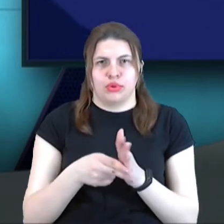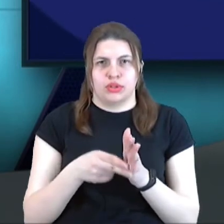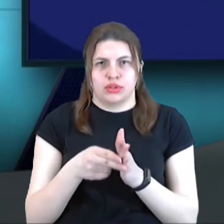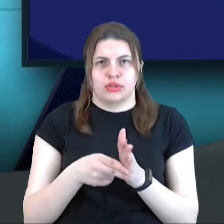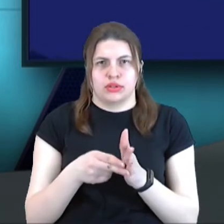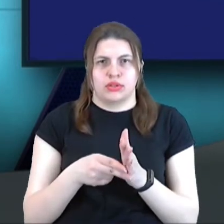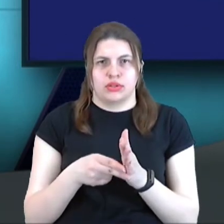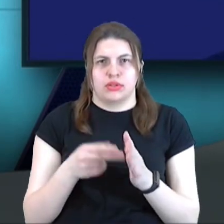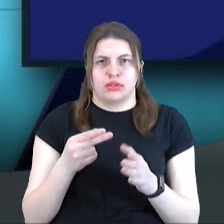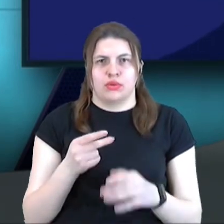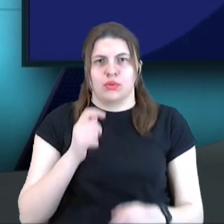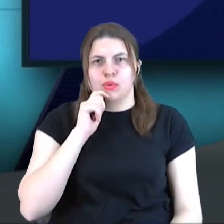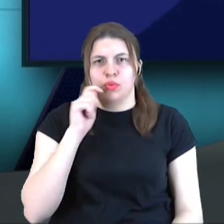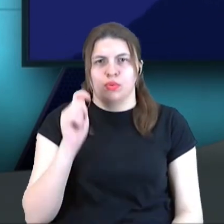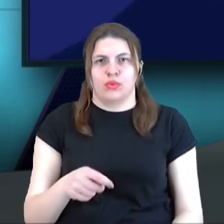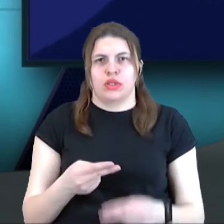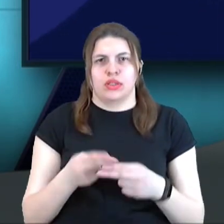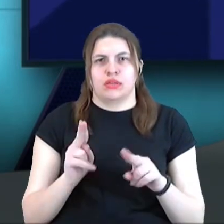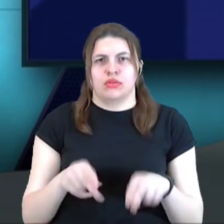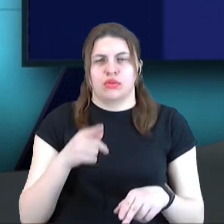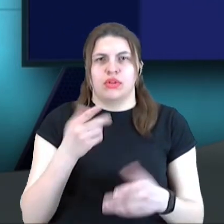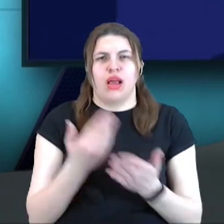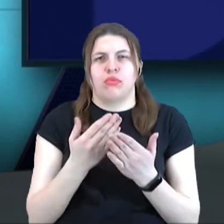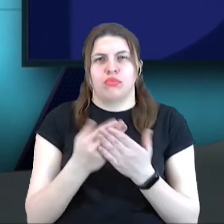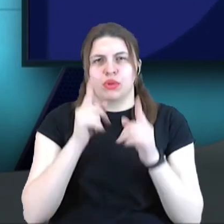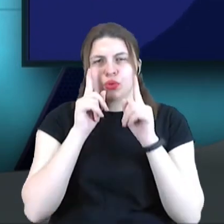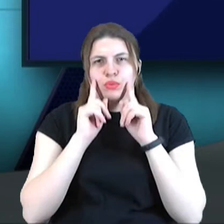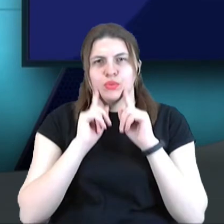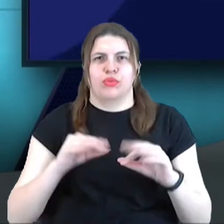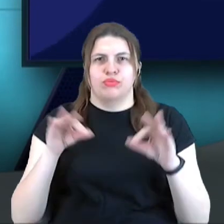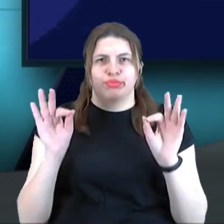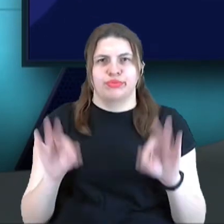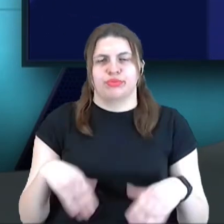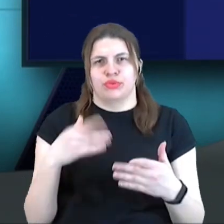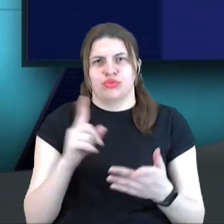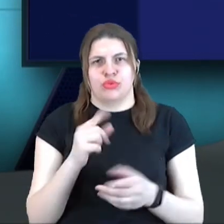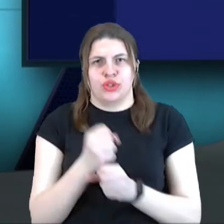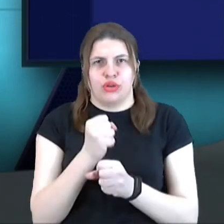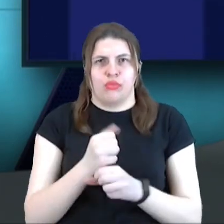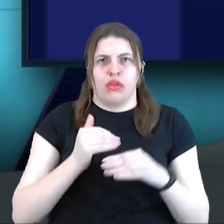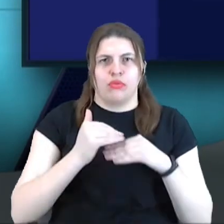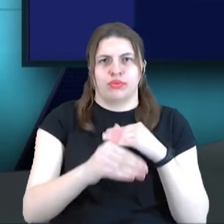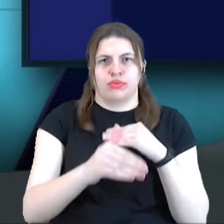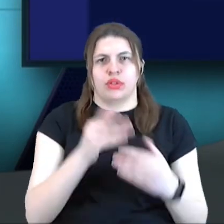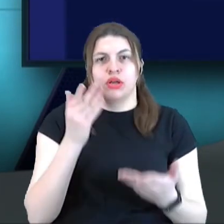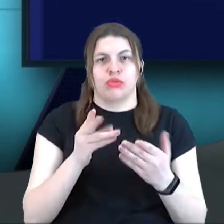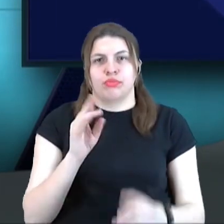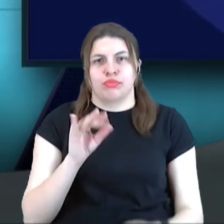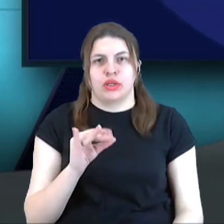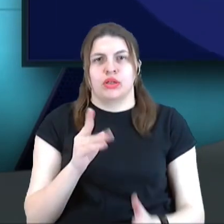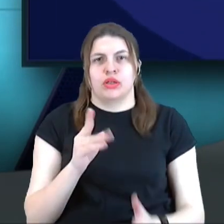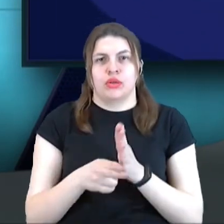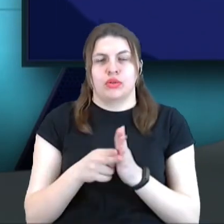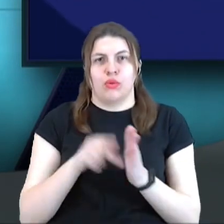Укрзалізниця зробила дуже зручний розклад потягів, на яких можна приїхати будь-яку точку. Укрзалізниця, до речі, в цьому